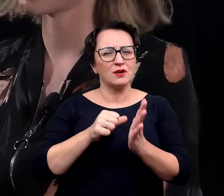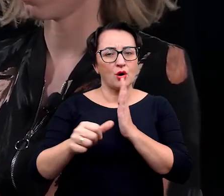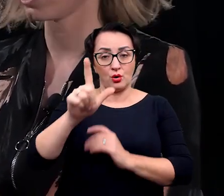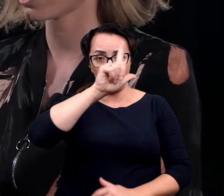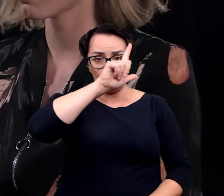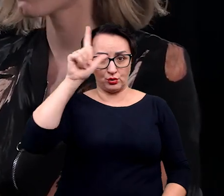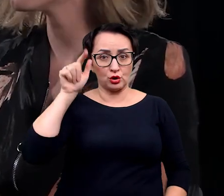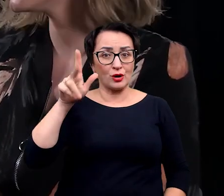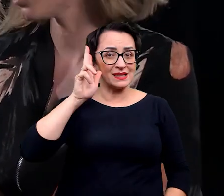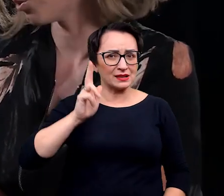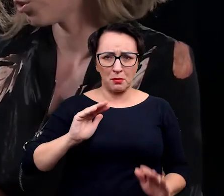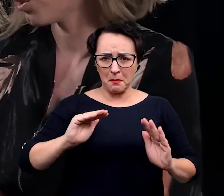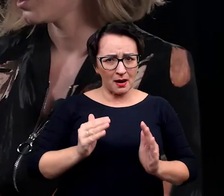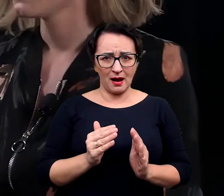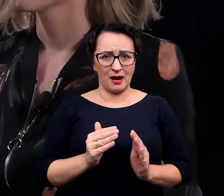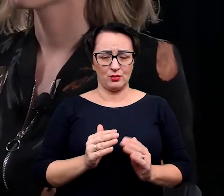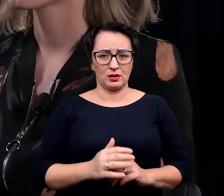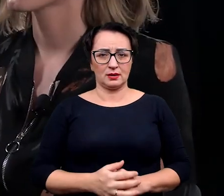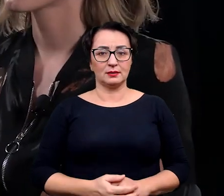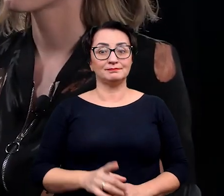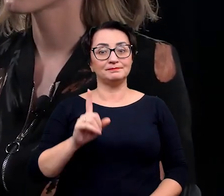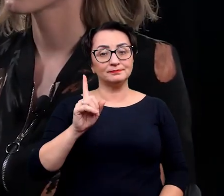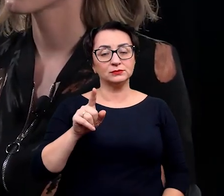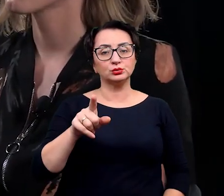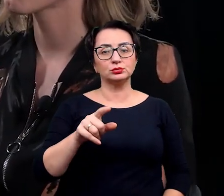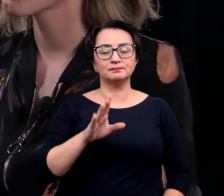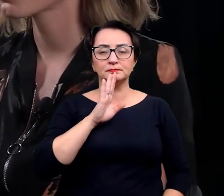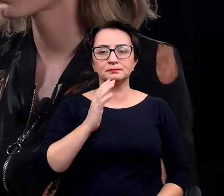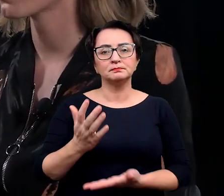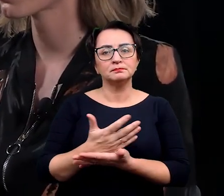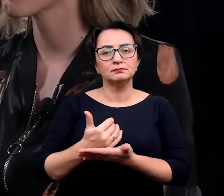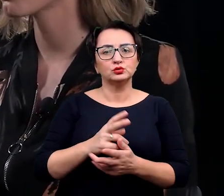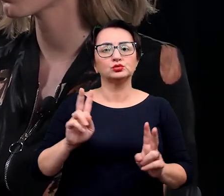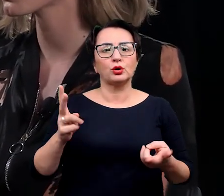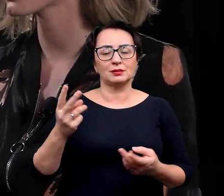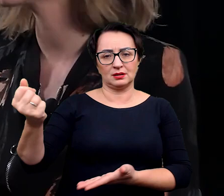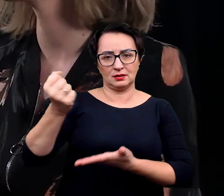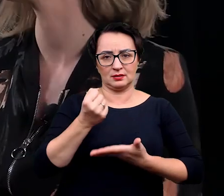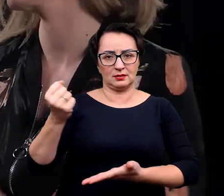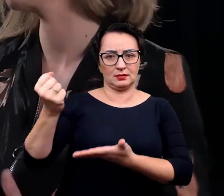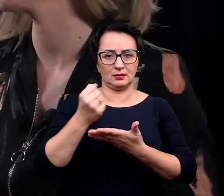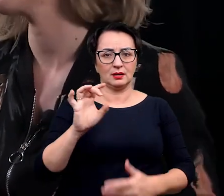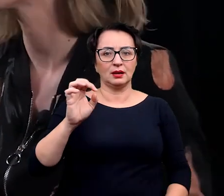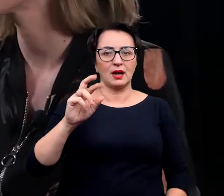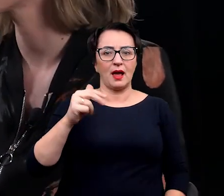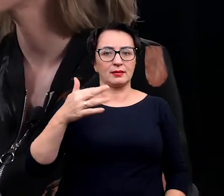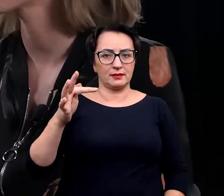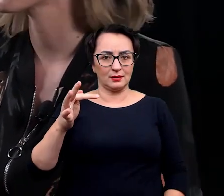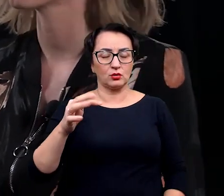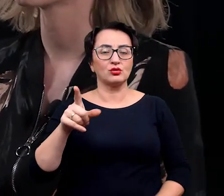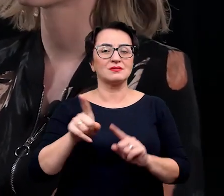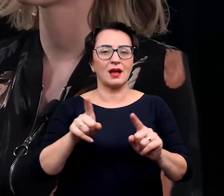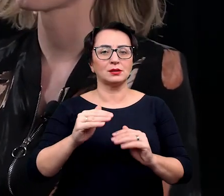wyjątkowi. To jest mały instytut, który utrzymuje się praktycznie wyłącznie z grantów, co jakby samoprzez się